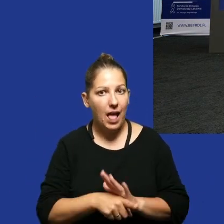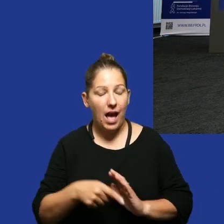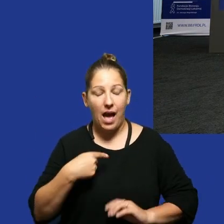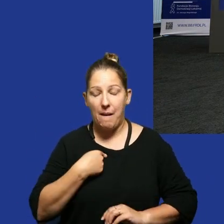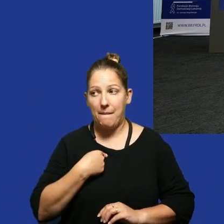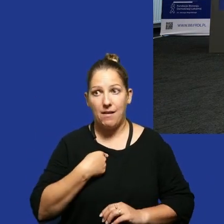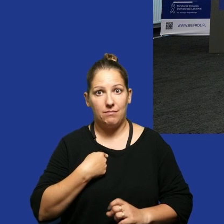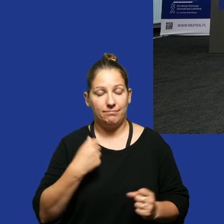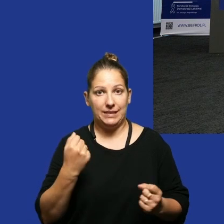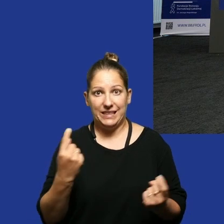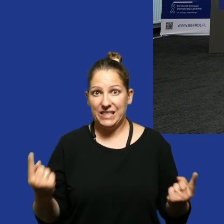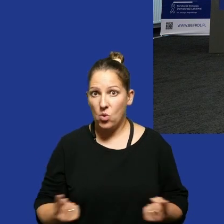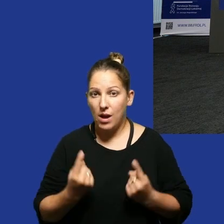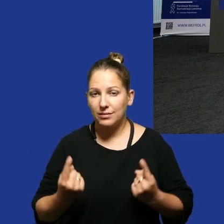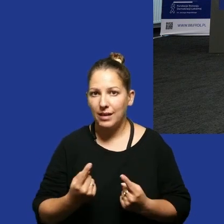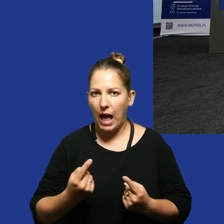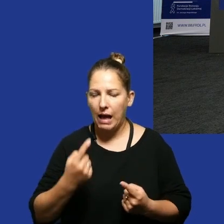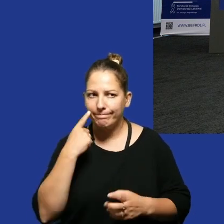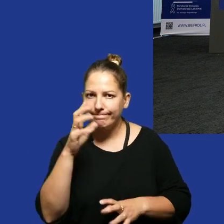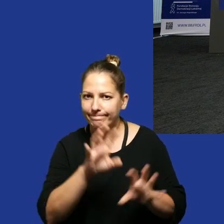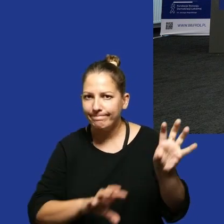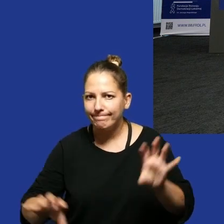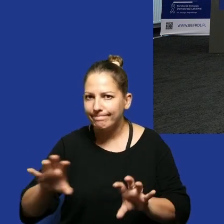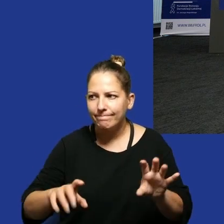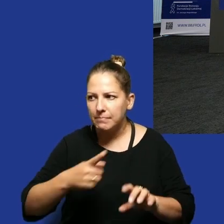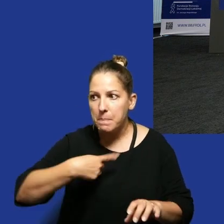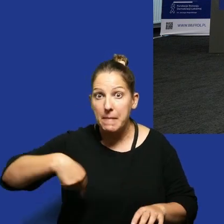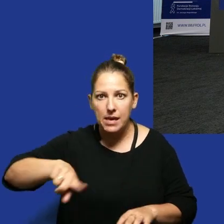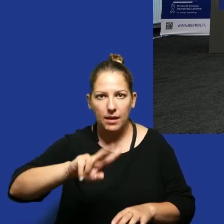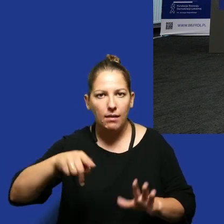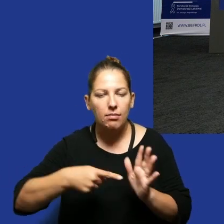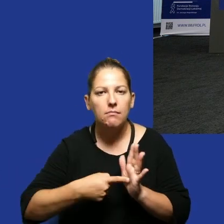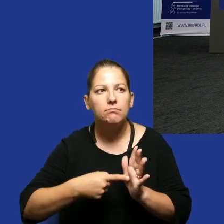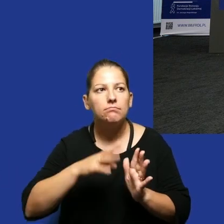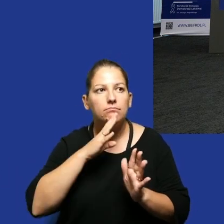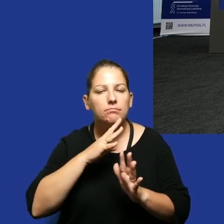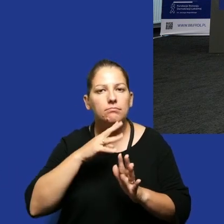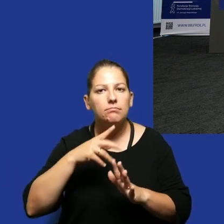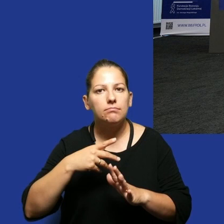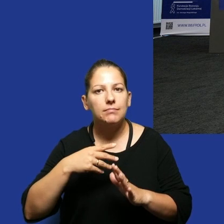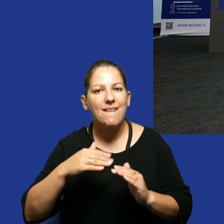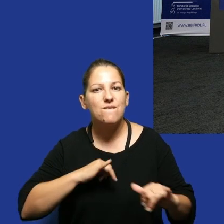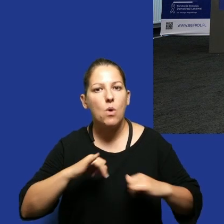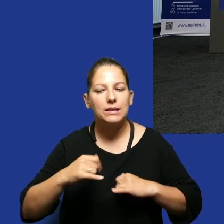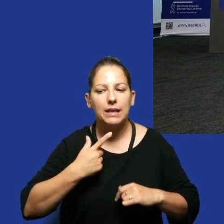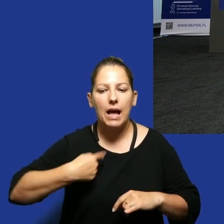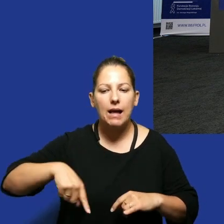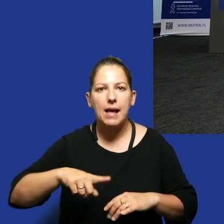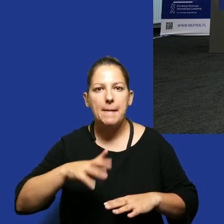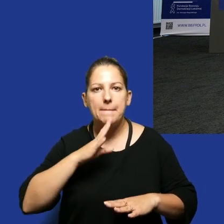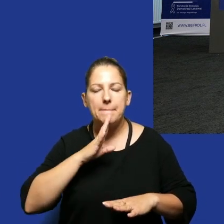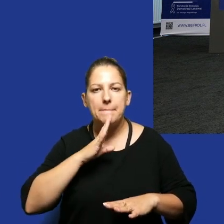bardzo sytuacja której należy się przyjrzeć co się z nami dzieje że kiedy my stajemy w pozycji władzy z nami się dzieje